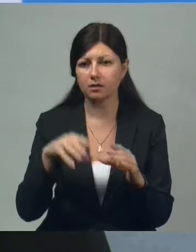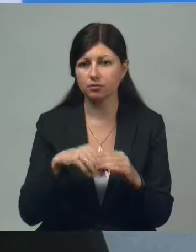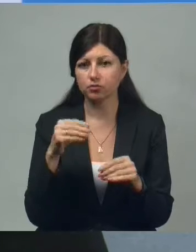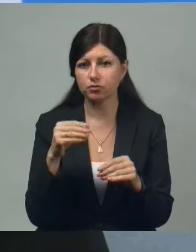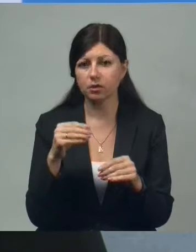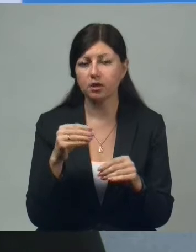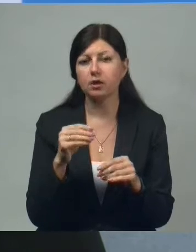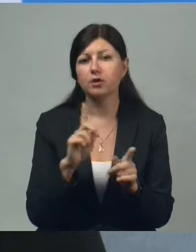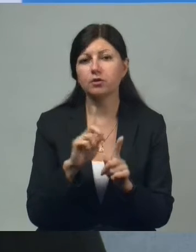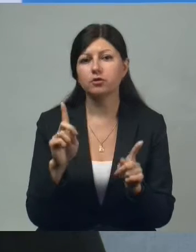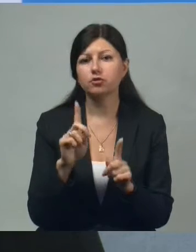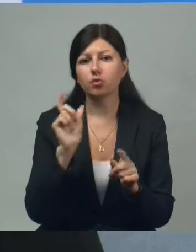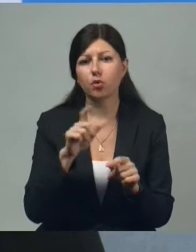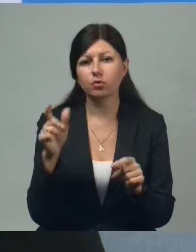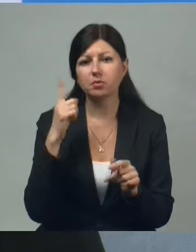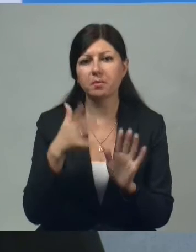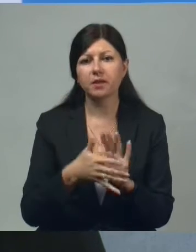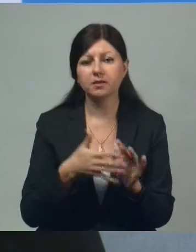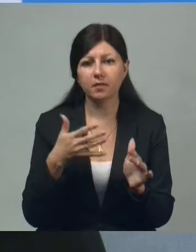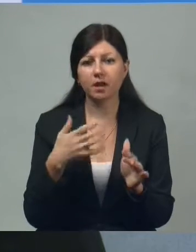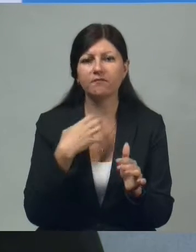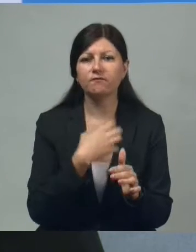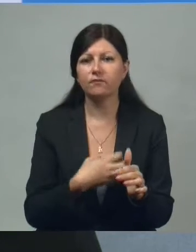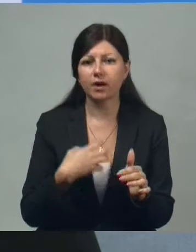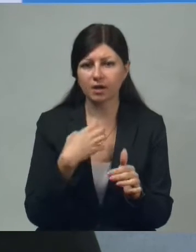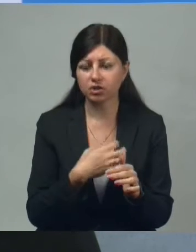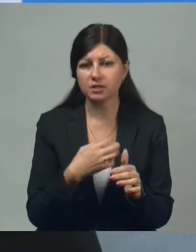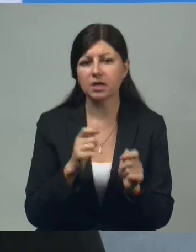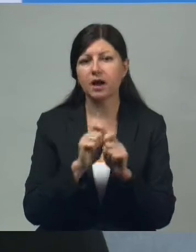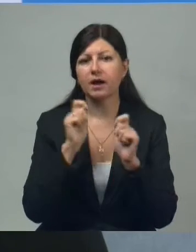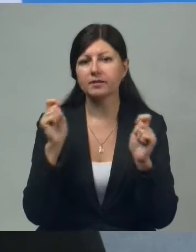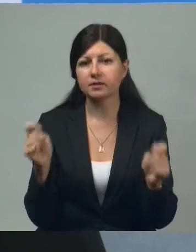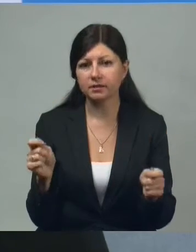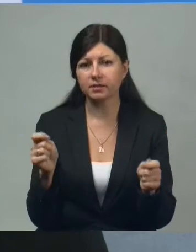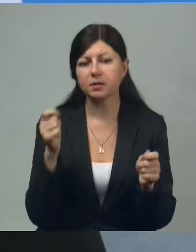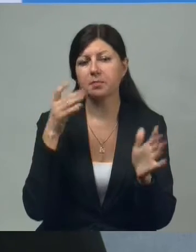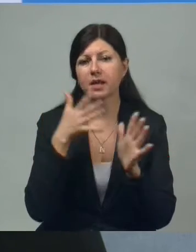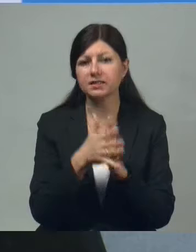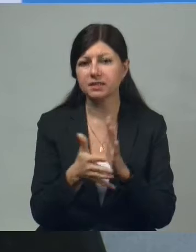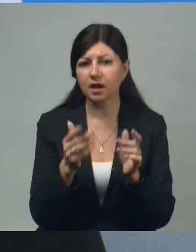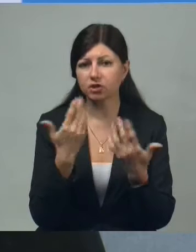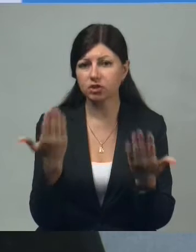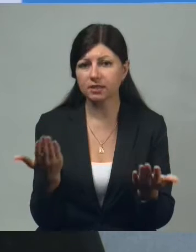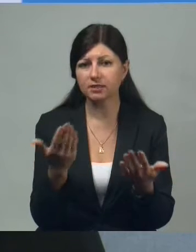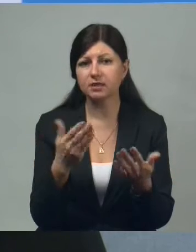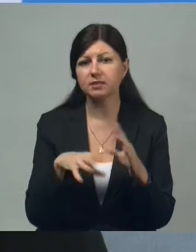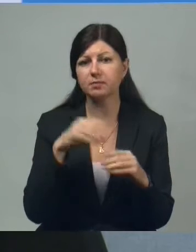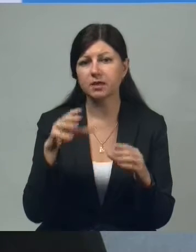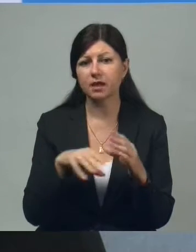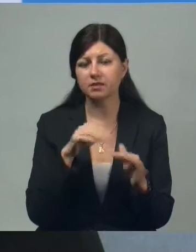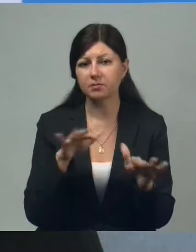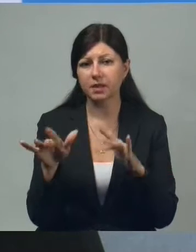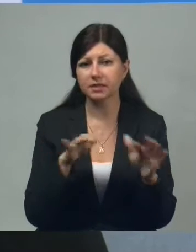Вот тот факт, что люди понимали важность, открытости, прозрачности избирательного процесса,